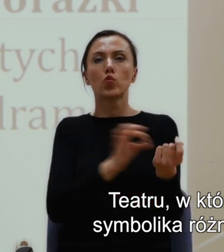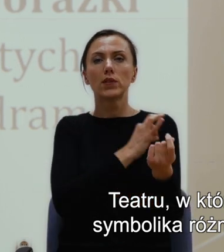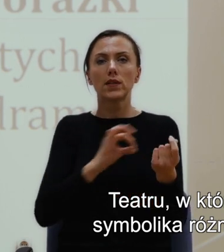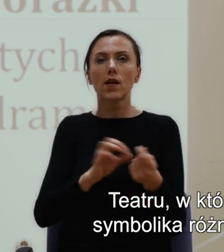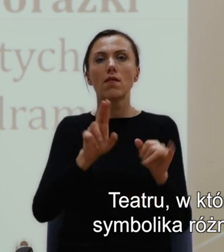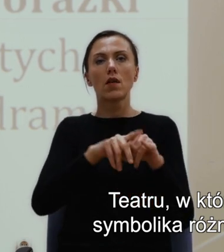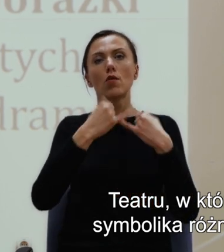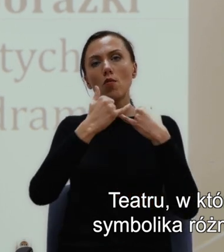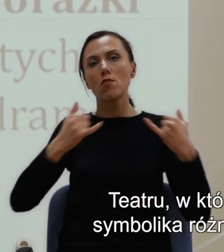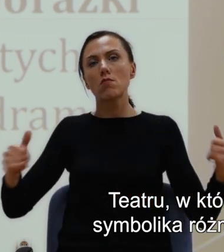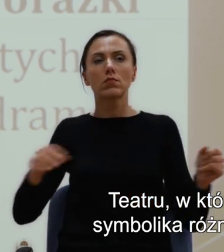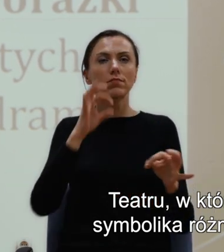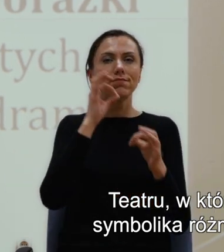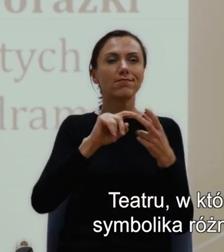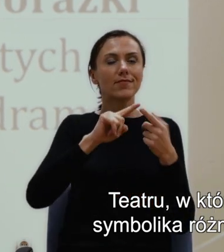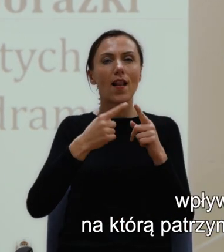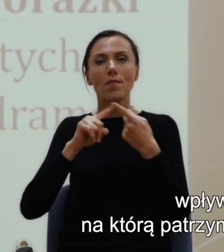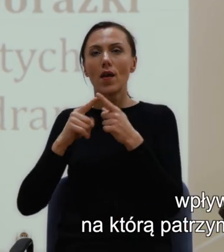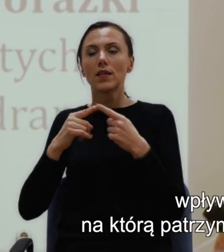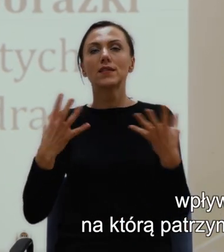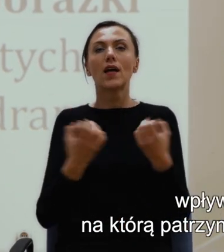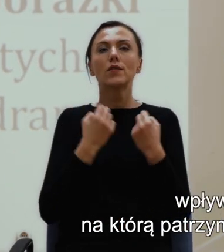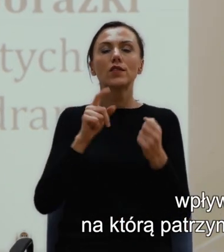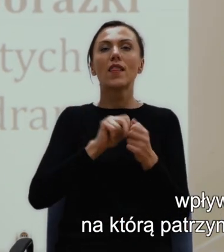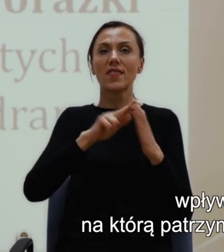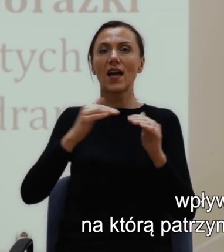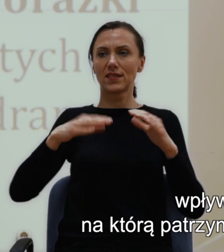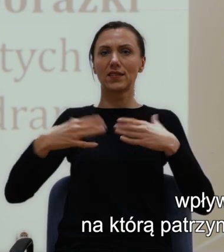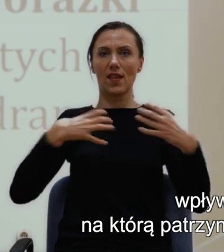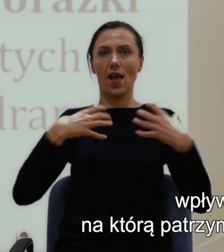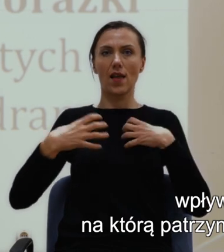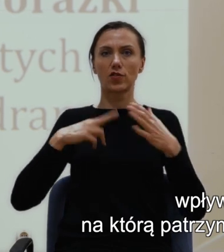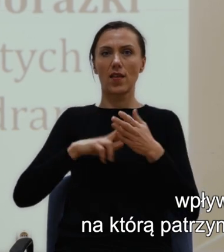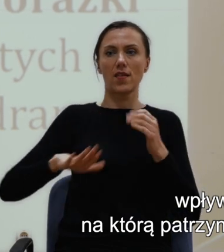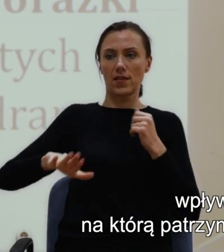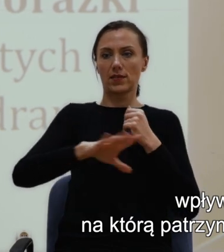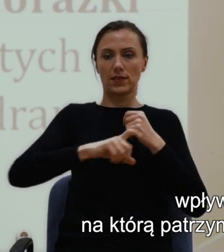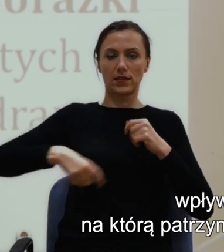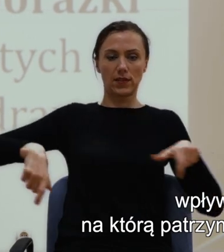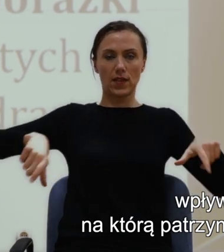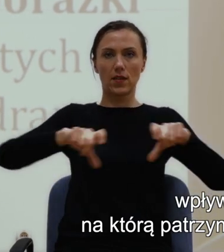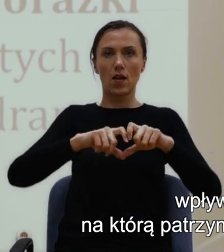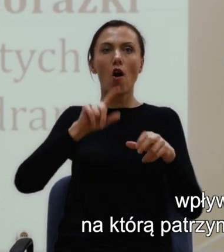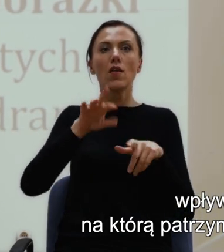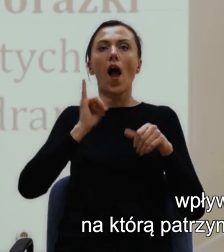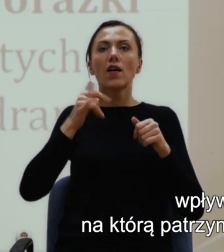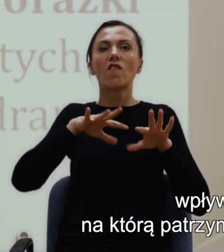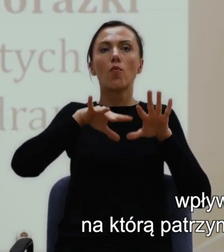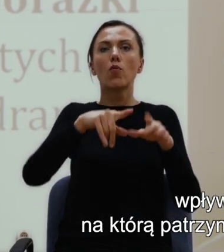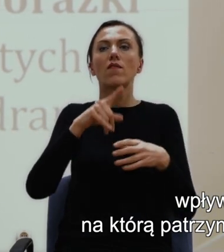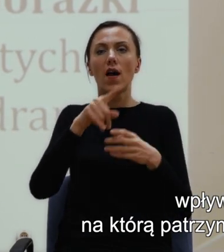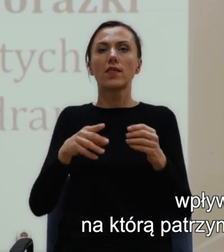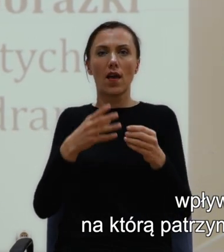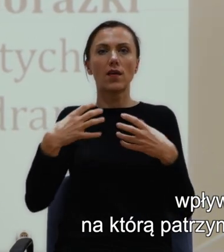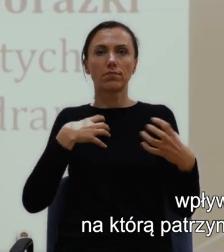znajdujących się na scenie wpływa na odbiór sztuki, którą czytamy